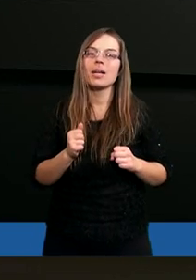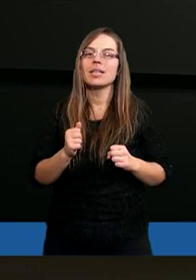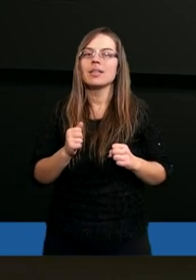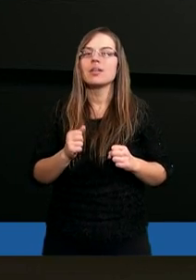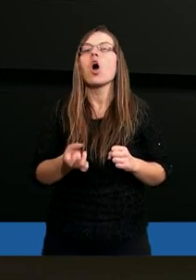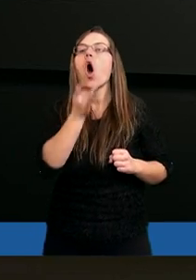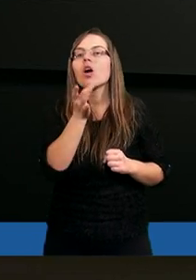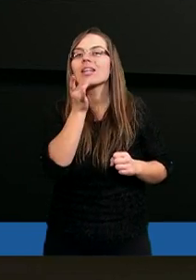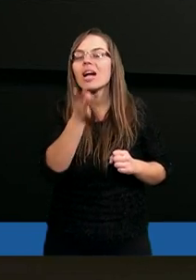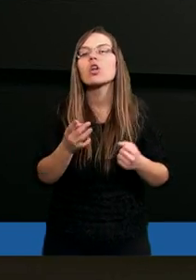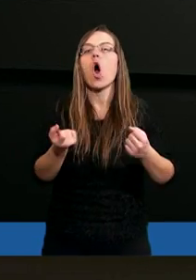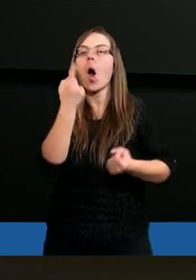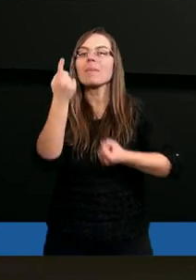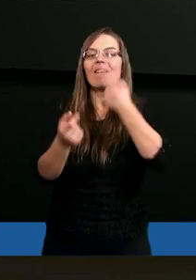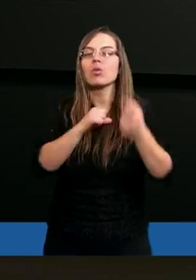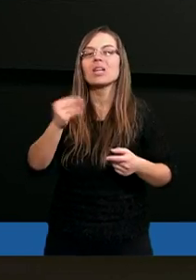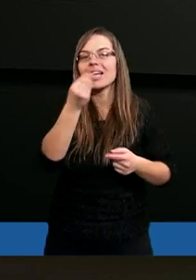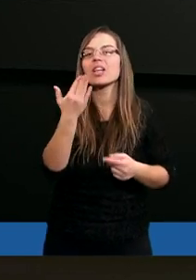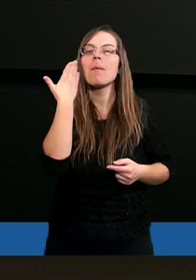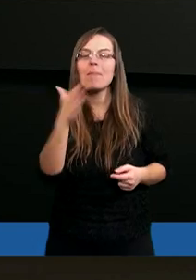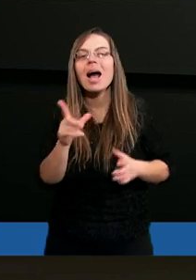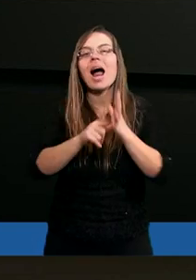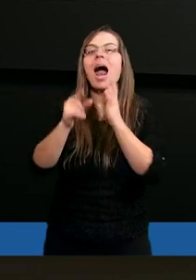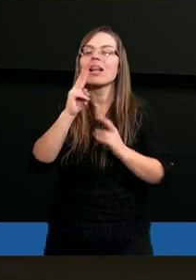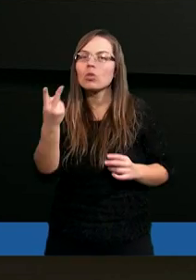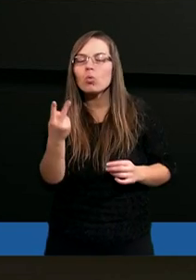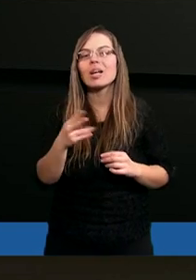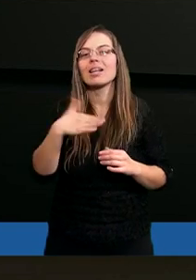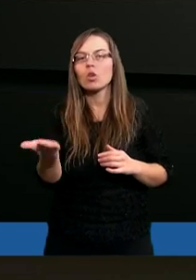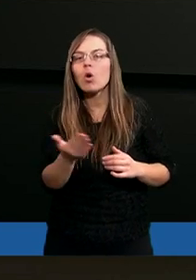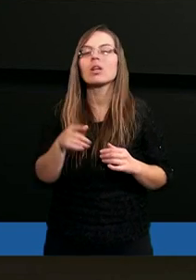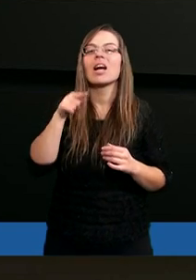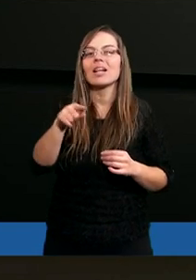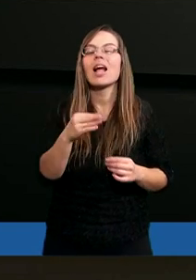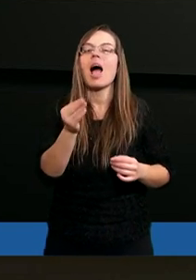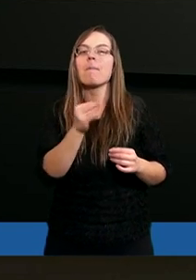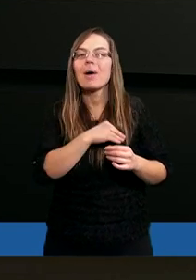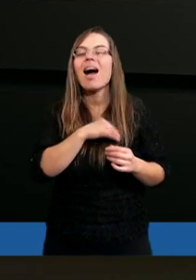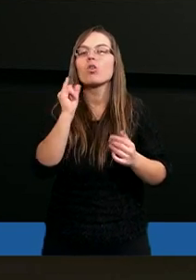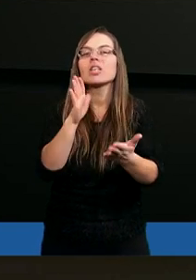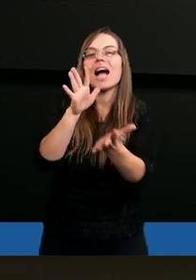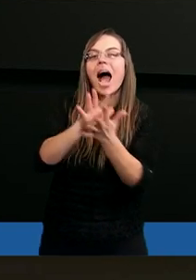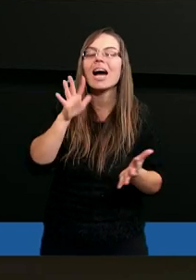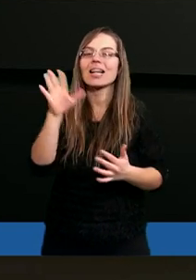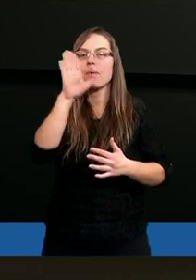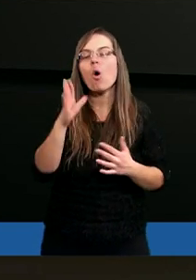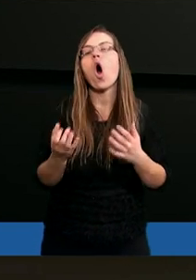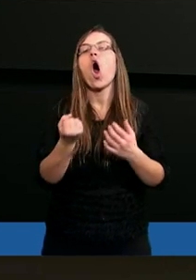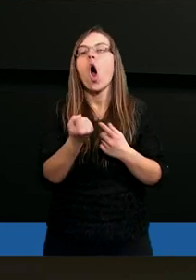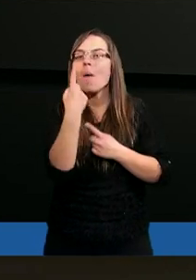te oskarżenia objawiły się jeszcze bardziej, ale z drugiej strony tak naprawdę prawość i charakter Boga